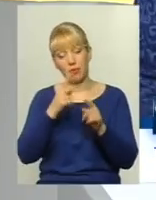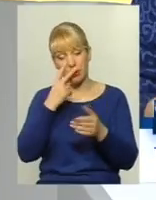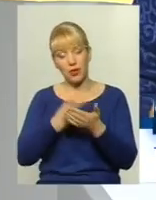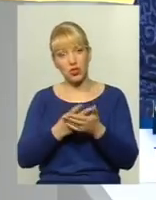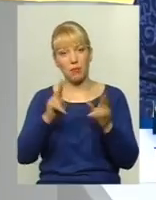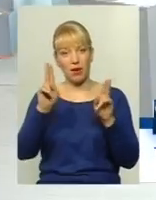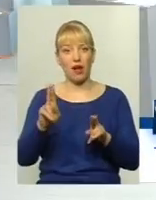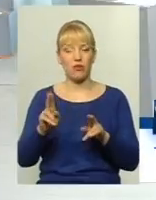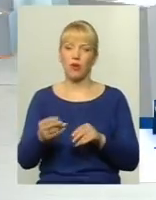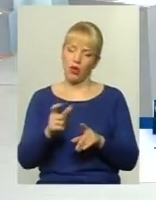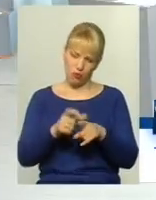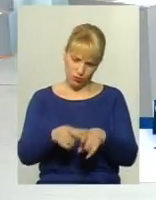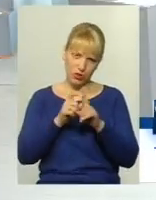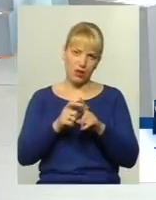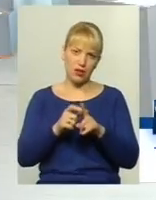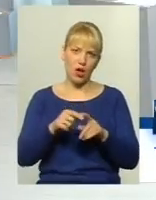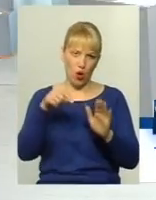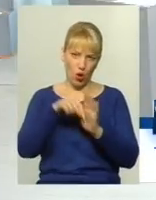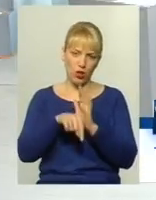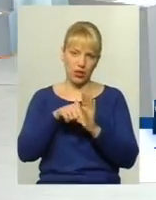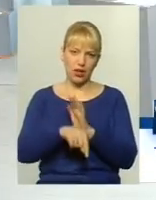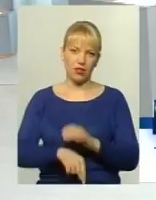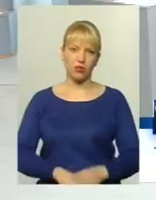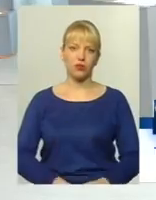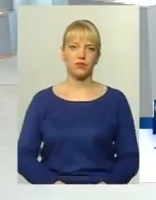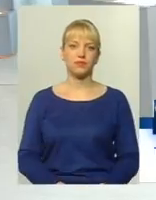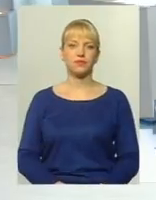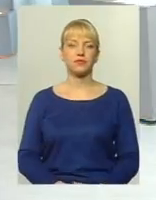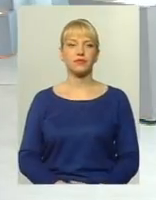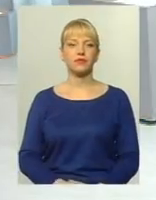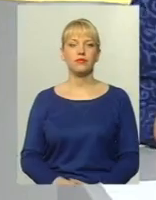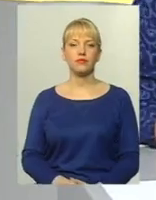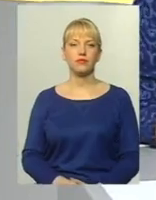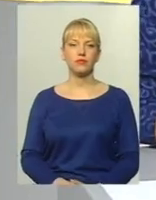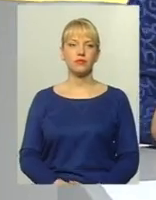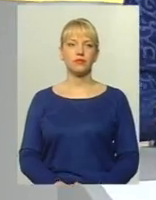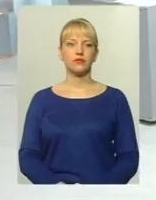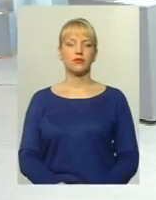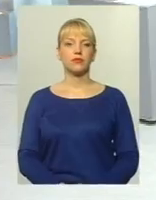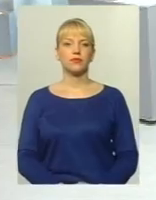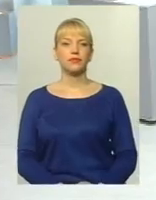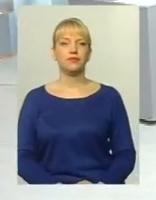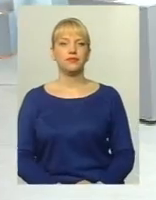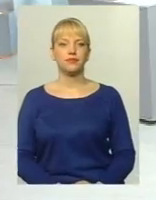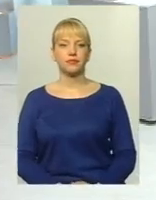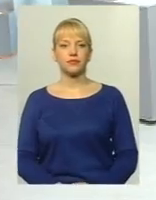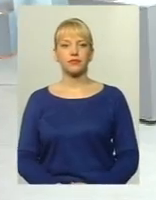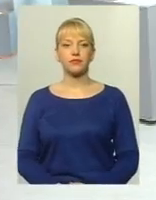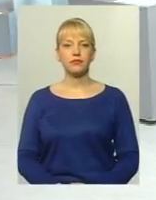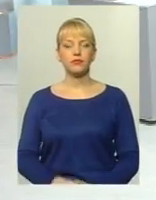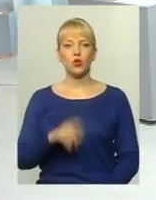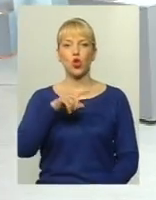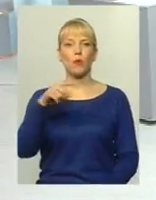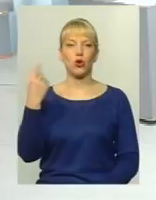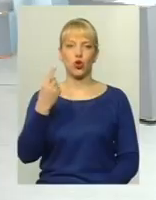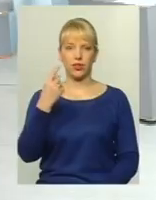цю відповіді, будь ласка, конкретно і по суді, біля балаканини зайвати. Дякую за питання. По-перше, по маршруту номер один.